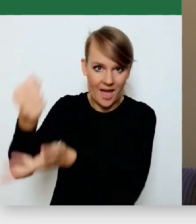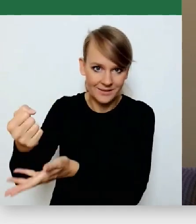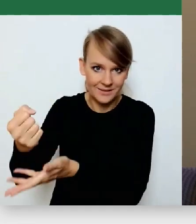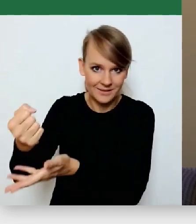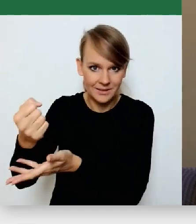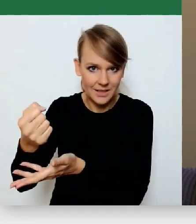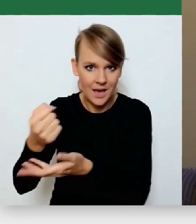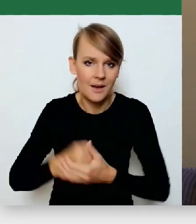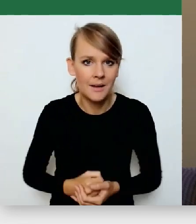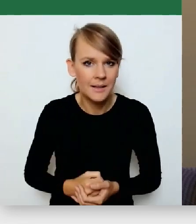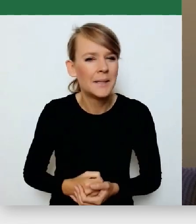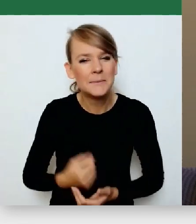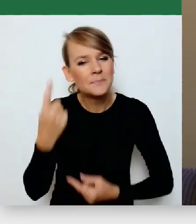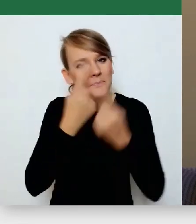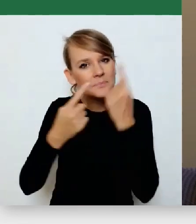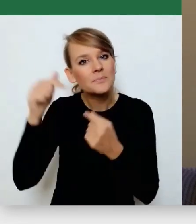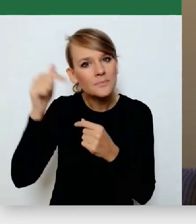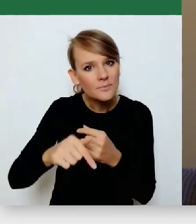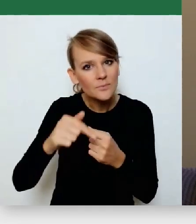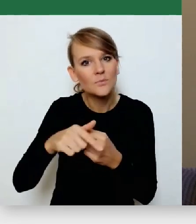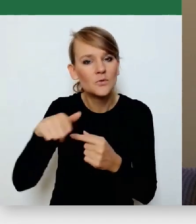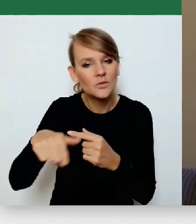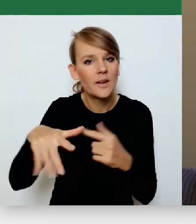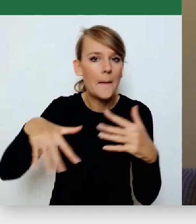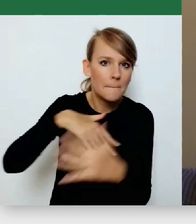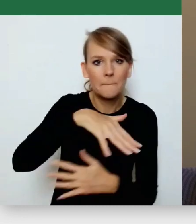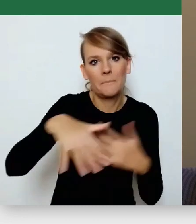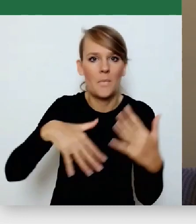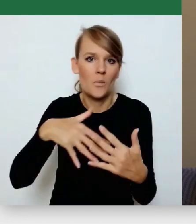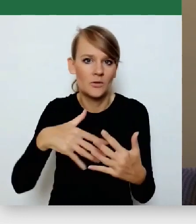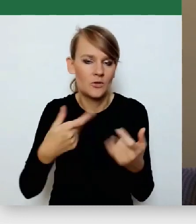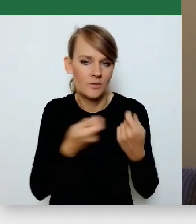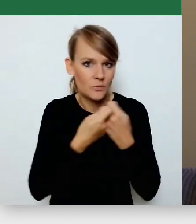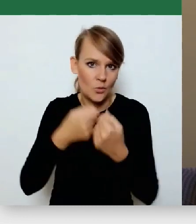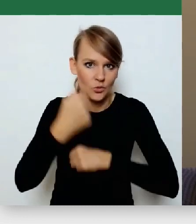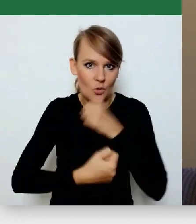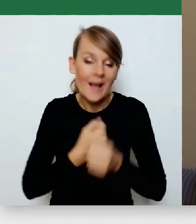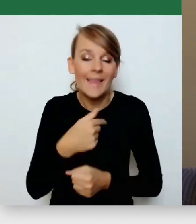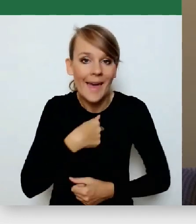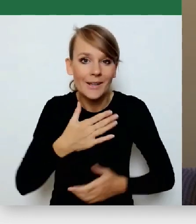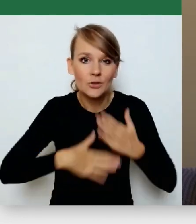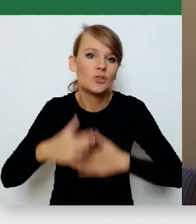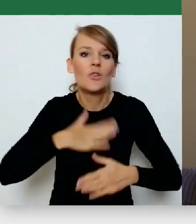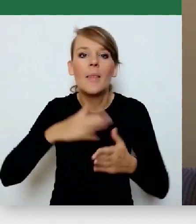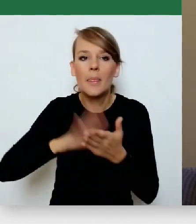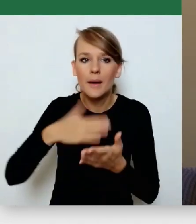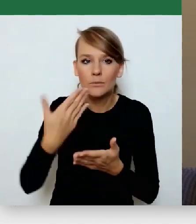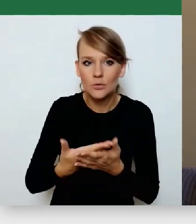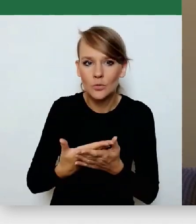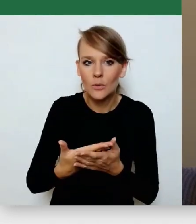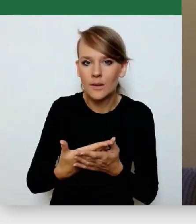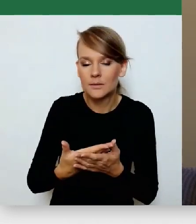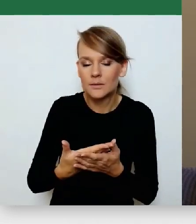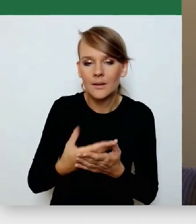zastosować miks pewien i takiego współdziałania. Ja się cieszę, że na przykład i ostatni